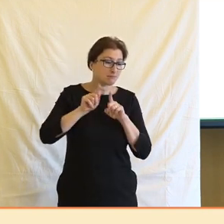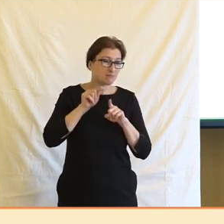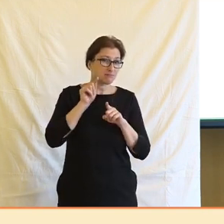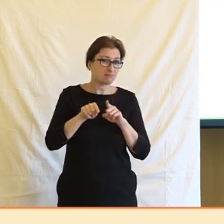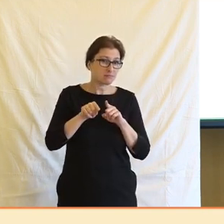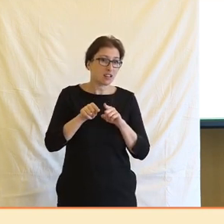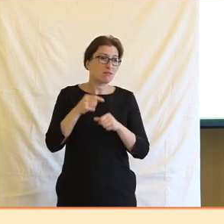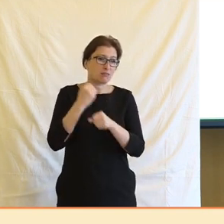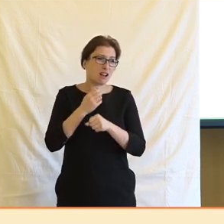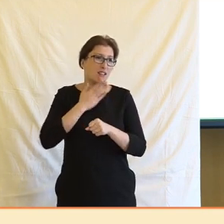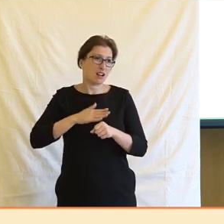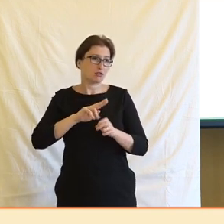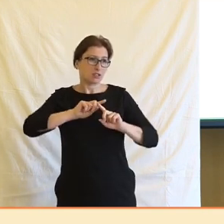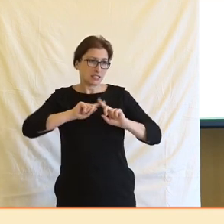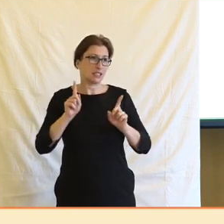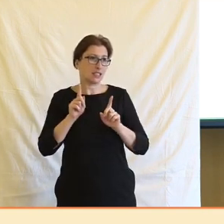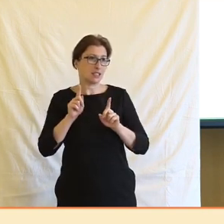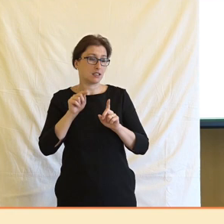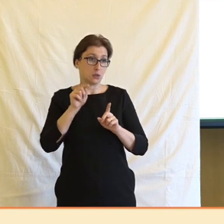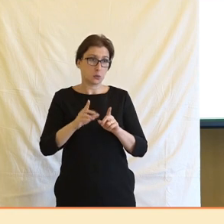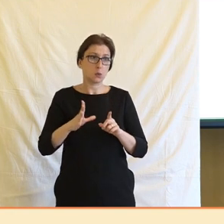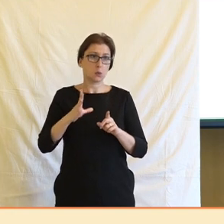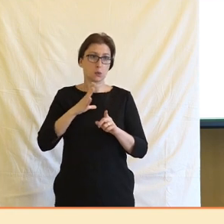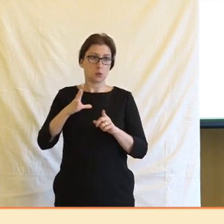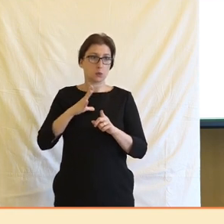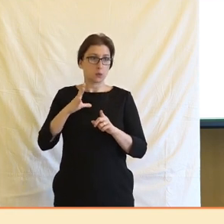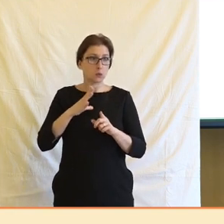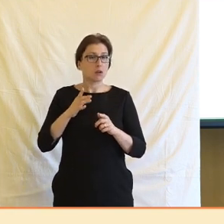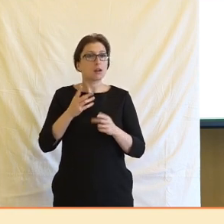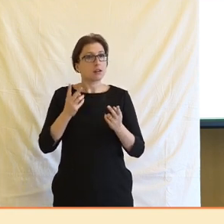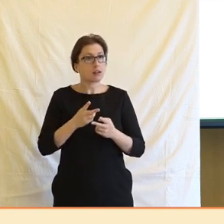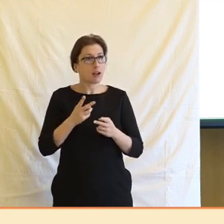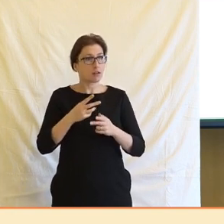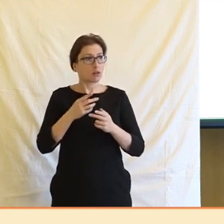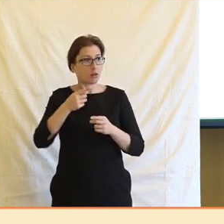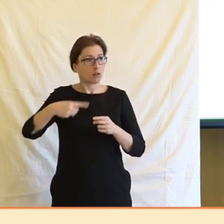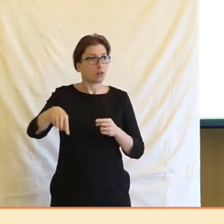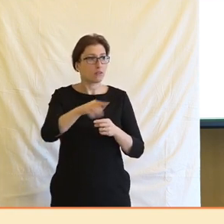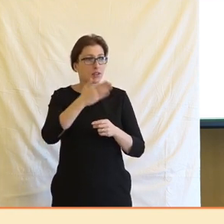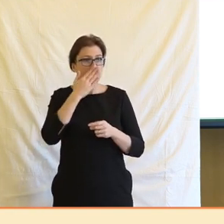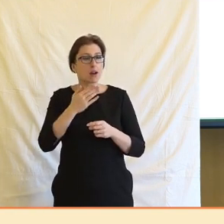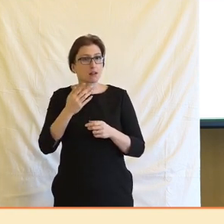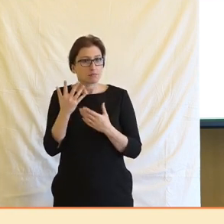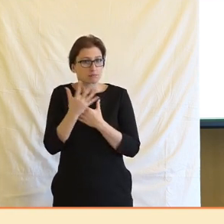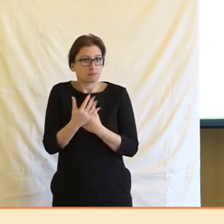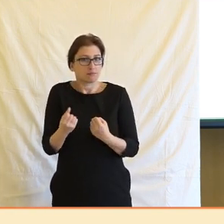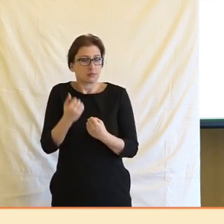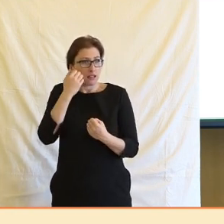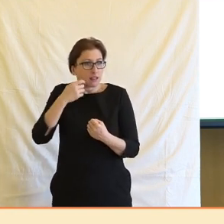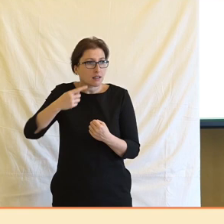je pro ní cesta dál, tak se domnívám, že je to svým způsobem něco docela alarmujícího a je to něco na pozastavení.